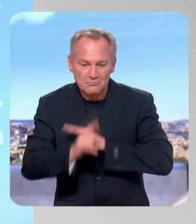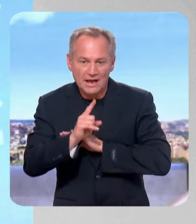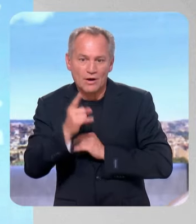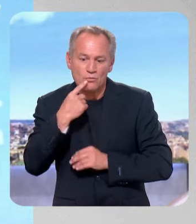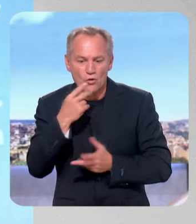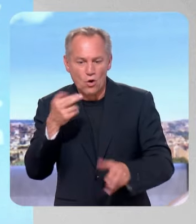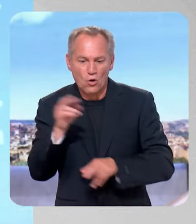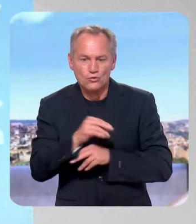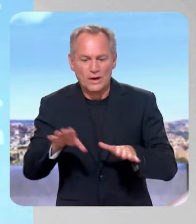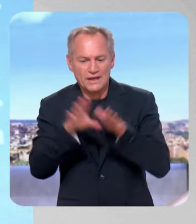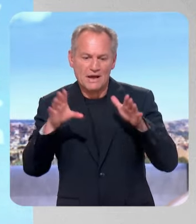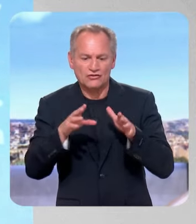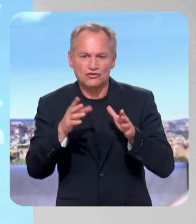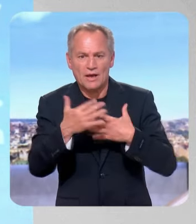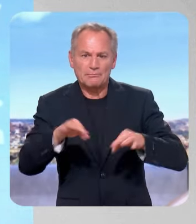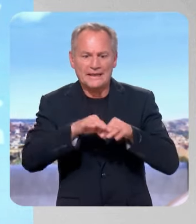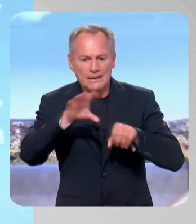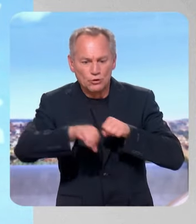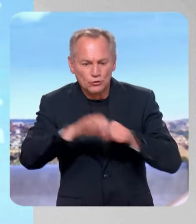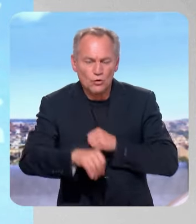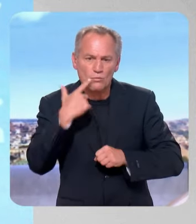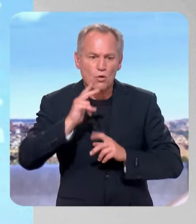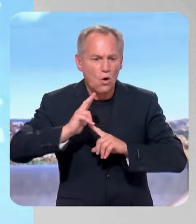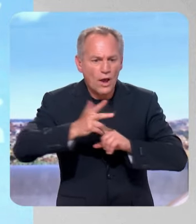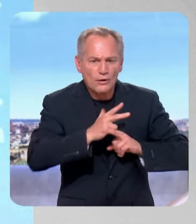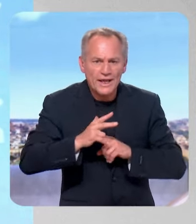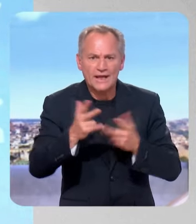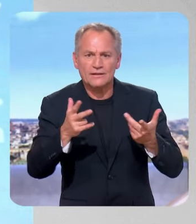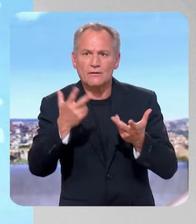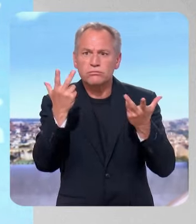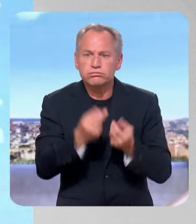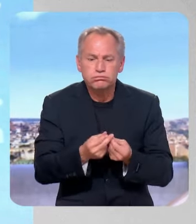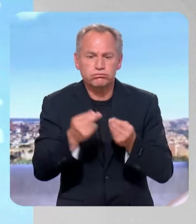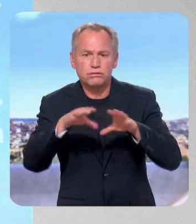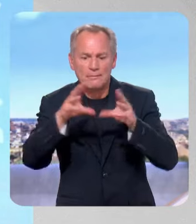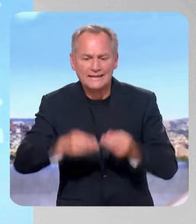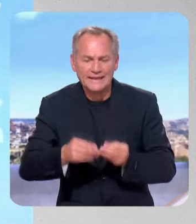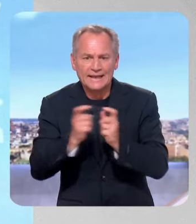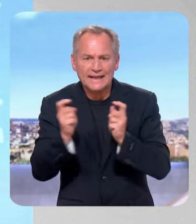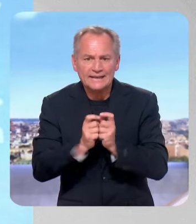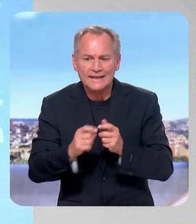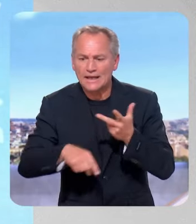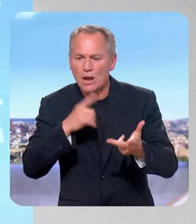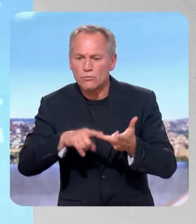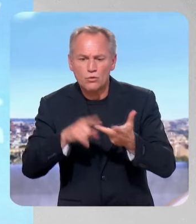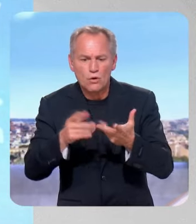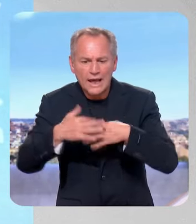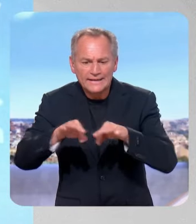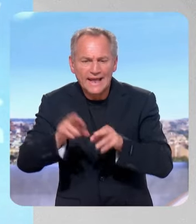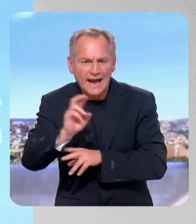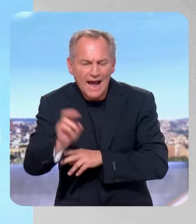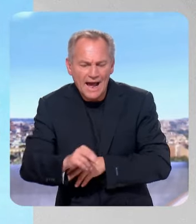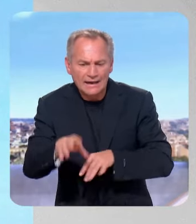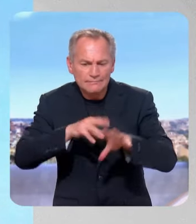parlais tout à l'heure.'est-à de rouvrir des usines pour les éoliennes, pour les aimants permanents, pour les batteries électriques, pour le traitement des terres rares et